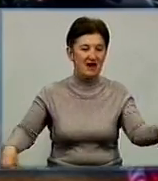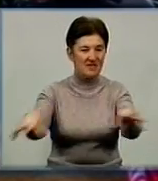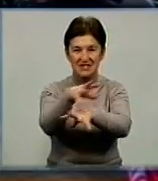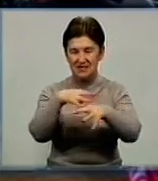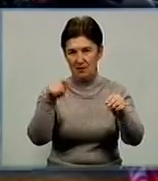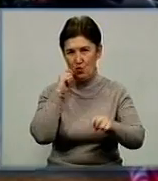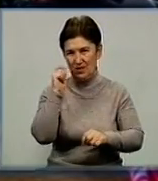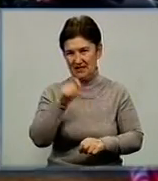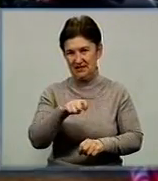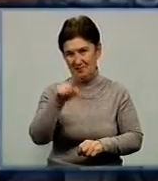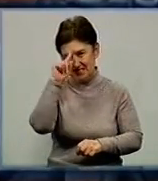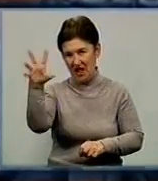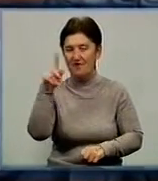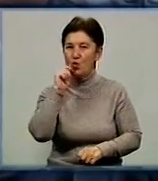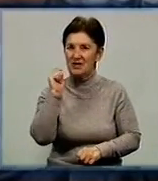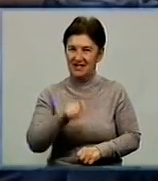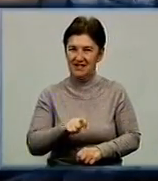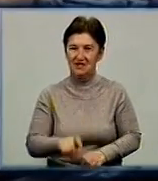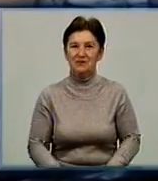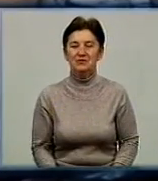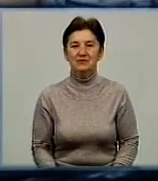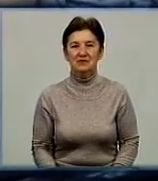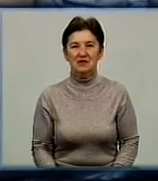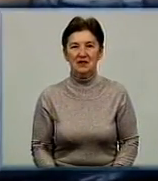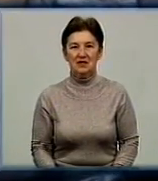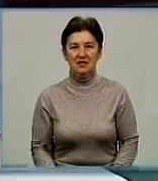Слава Україні! Інна Примак, День за Днем.